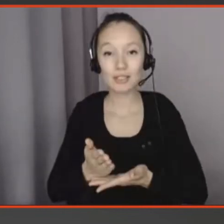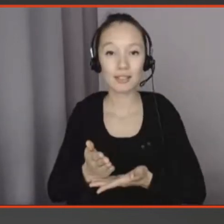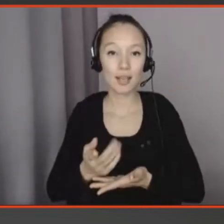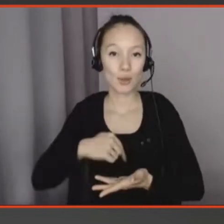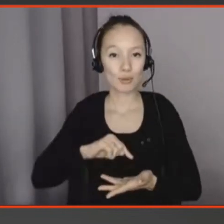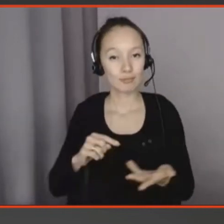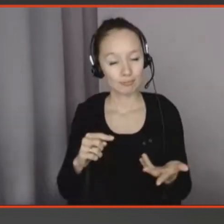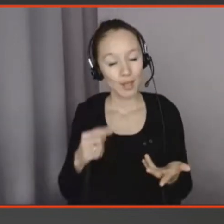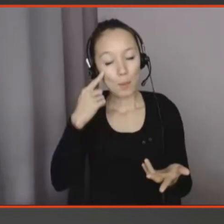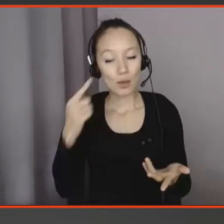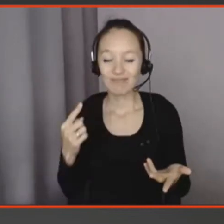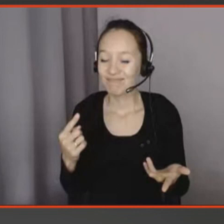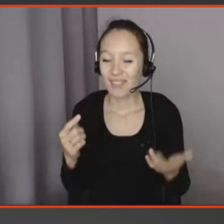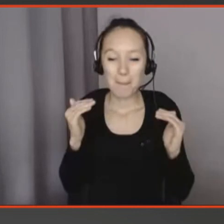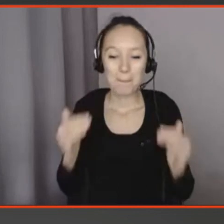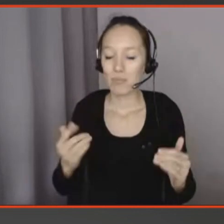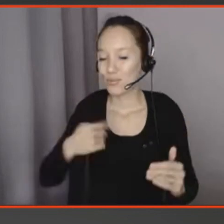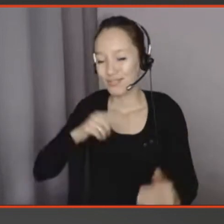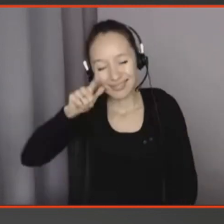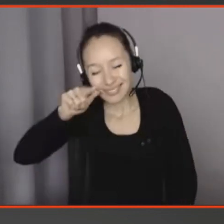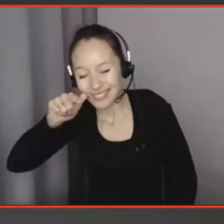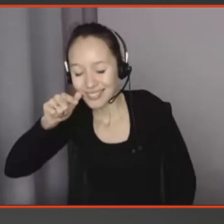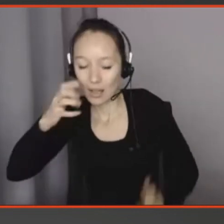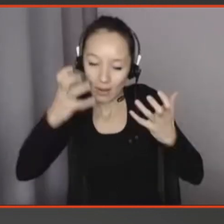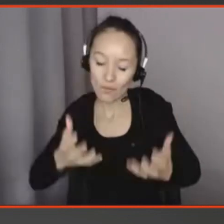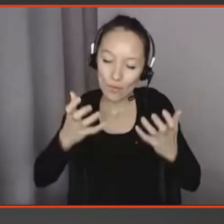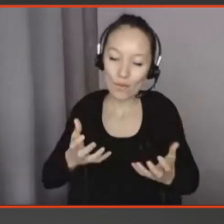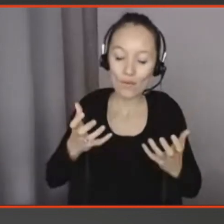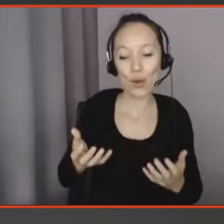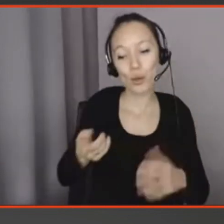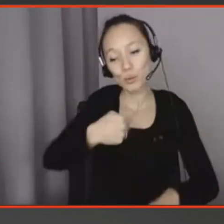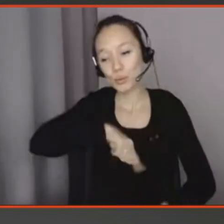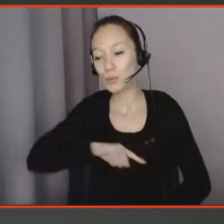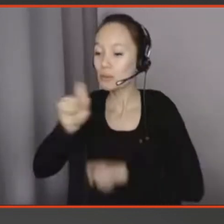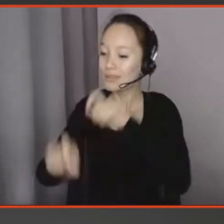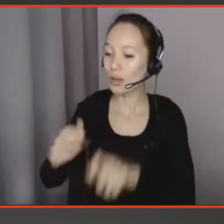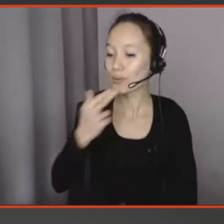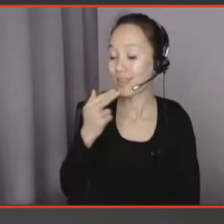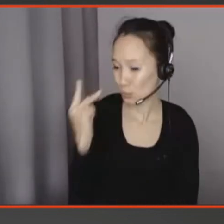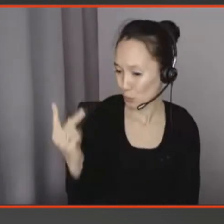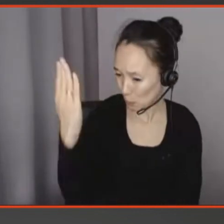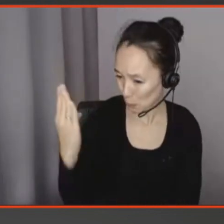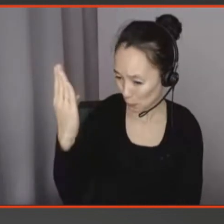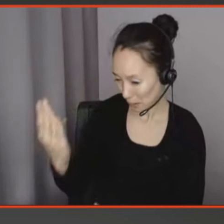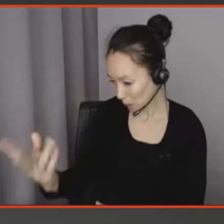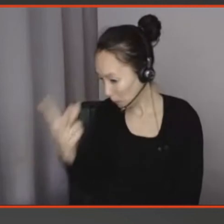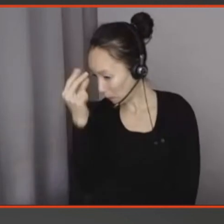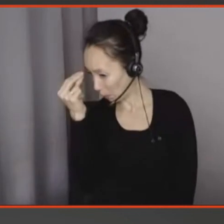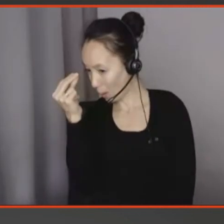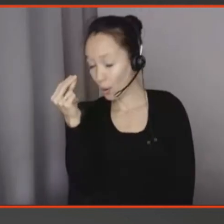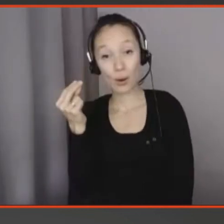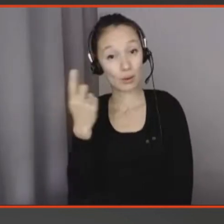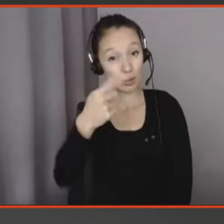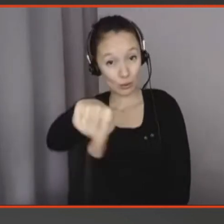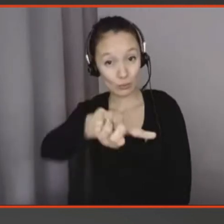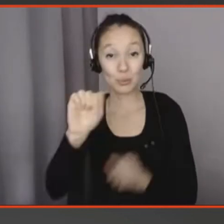Donc même avec la meilleure volonté du monde, même en comprenant les besoins utilisateurs, vous pouvez, tout un chacun, concevoir des futurs indésirables